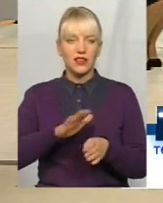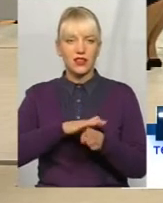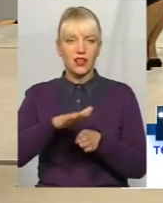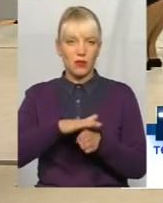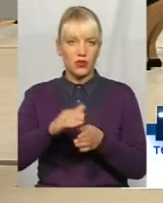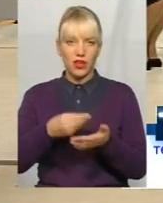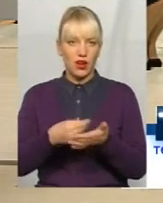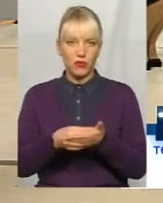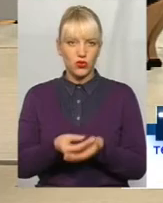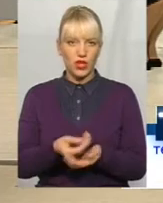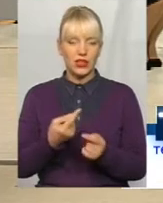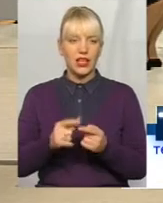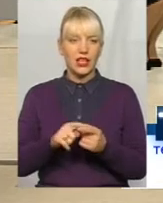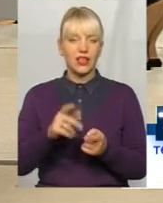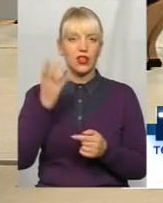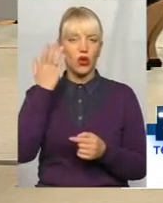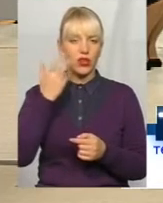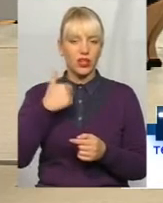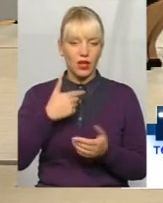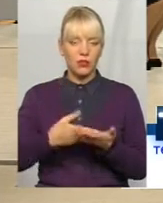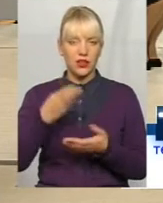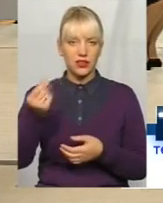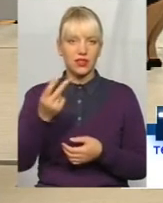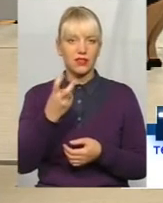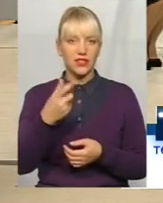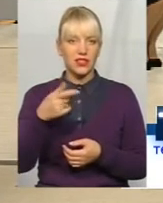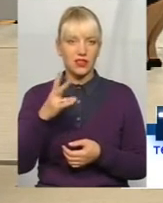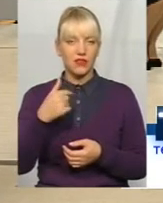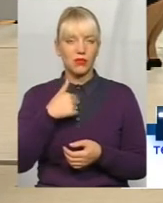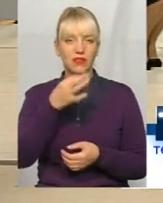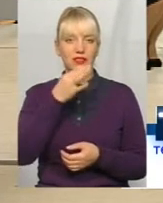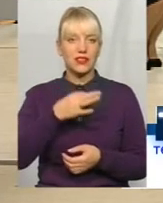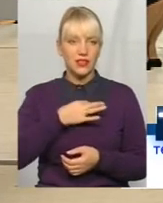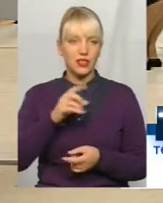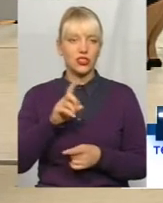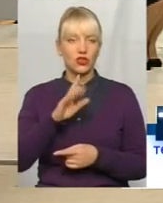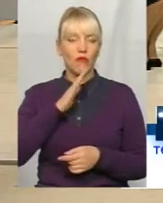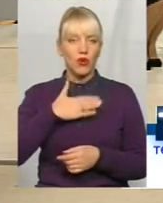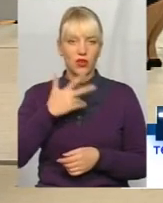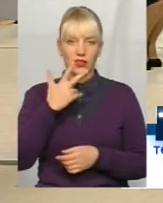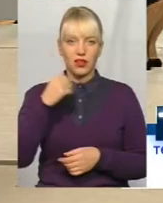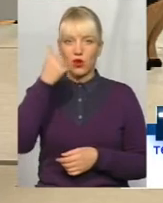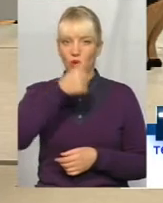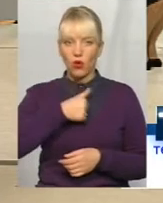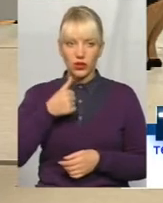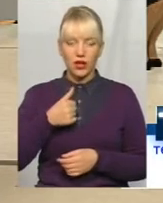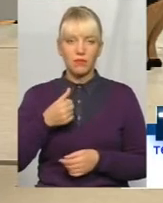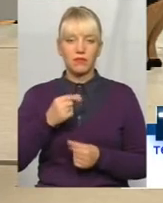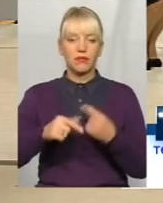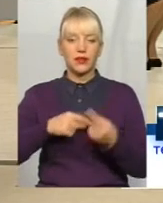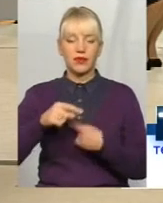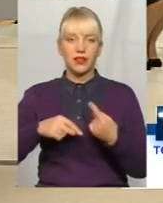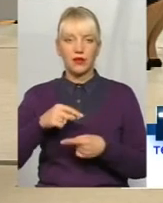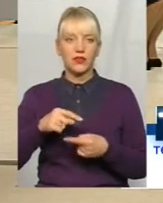бюджет. Тобто, і тоді, коли я сплачувала 200 гривень, мені сказали, що мої 3 роки підприємництва